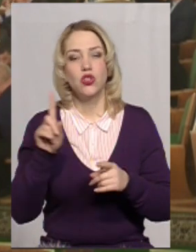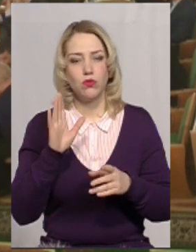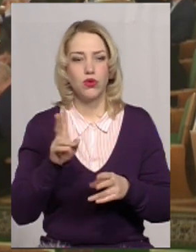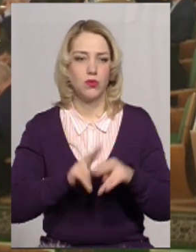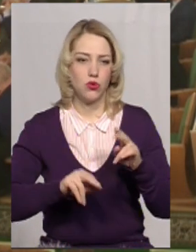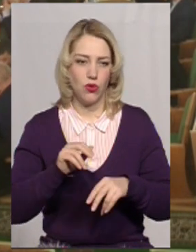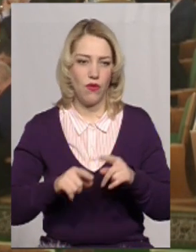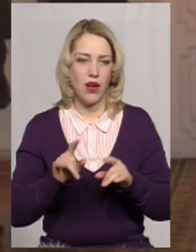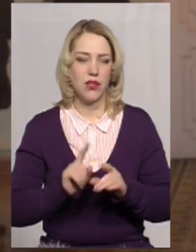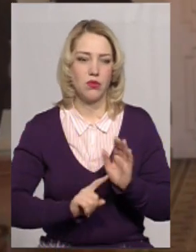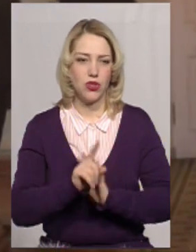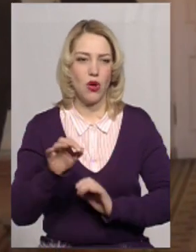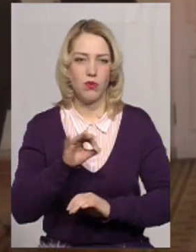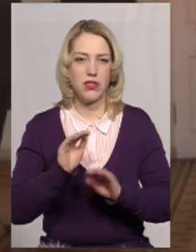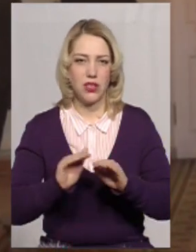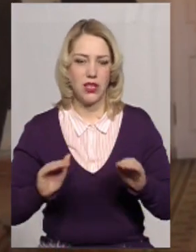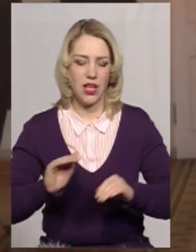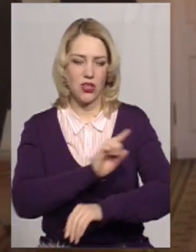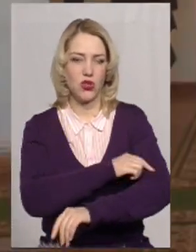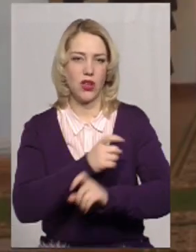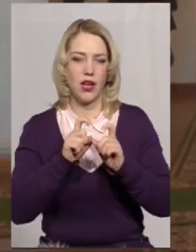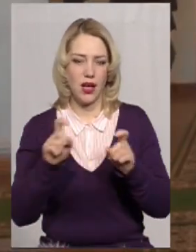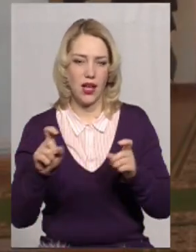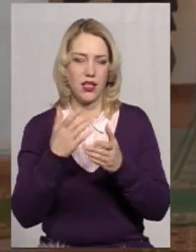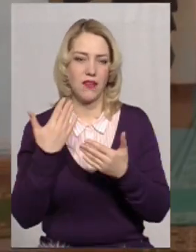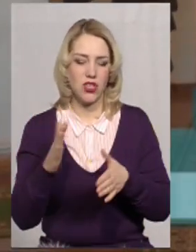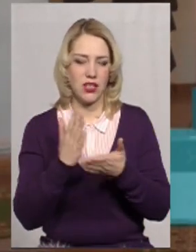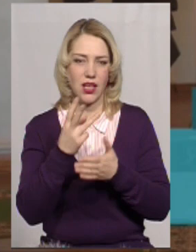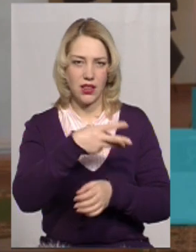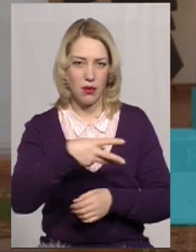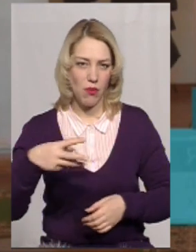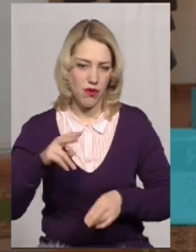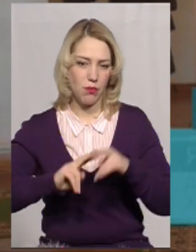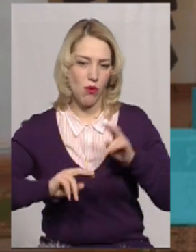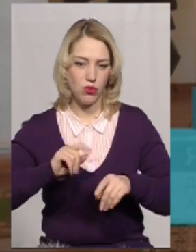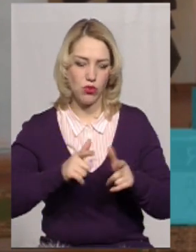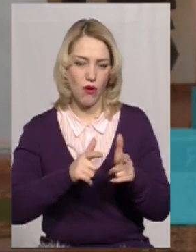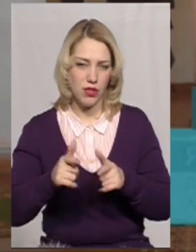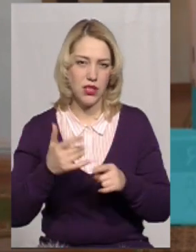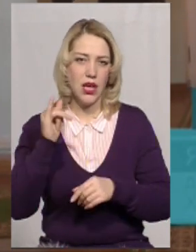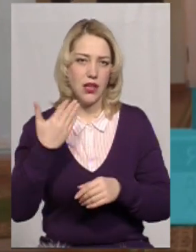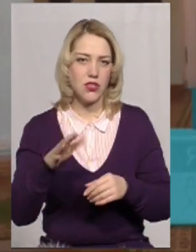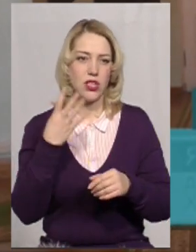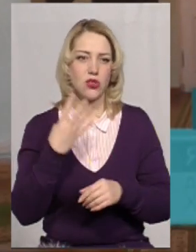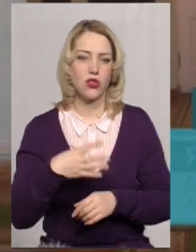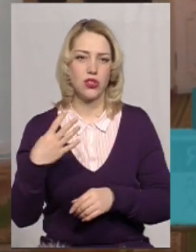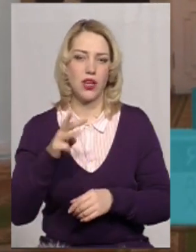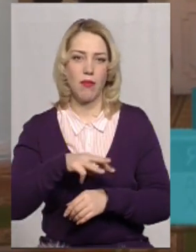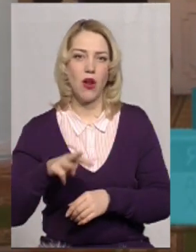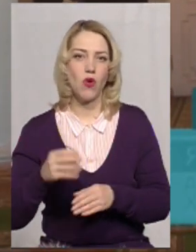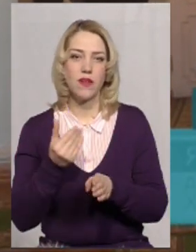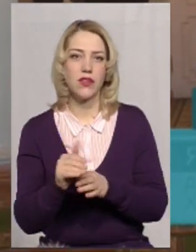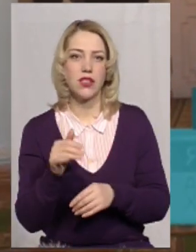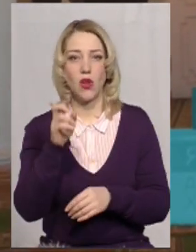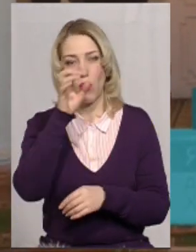обласної дитячої лікарні. Вже є три поверхи побудовано. І сьогодні на сесії, з радію всього сказати, що 44 мільйони виділено з